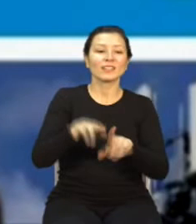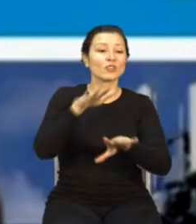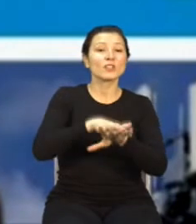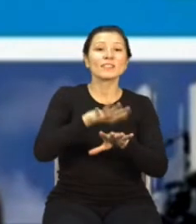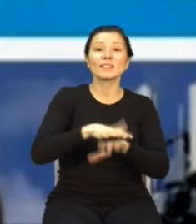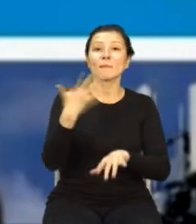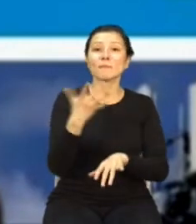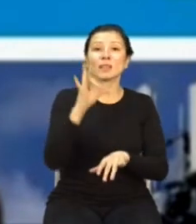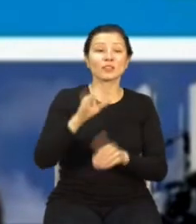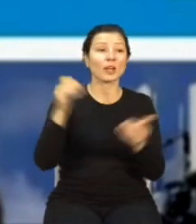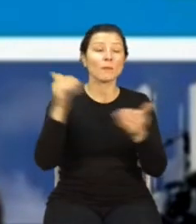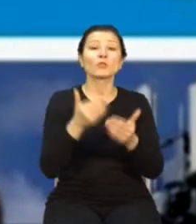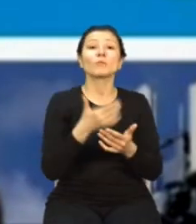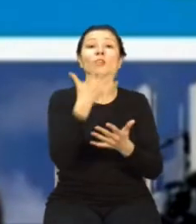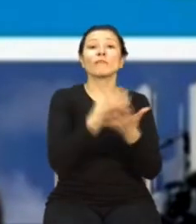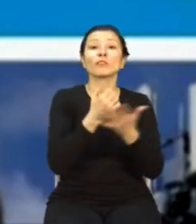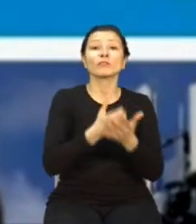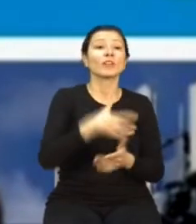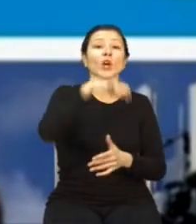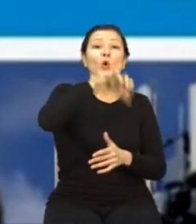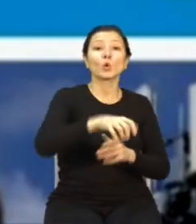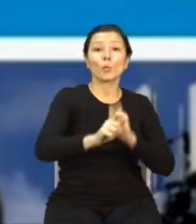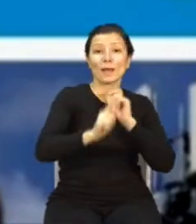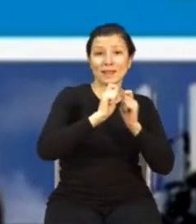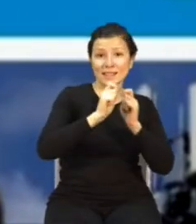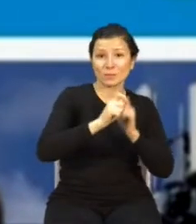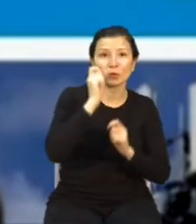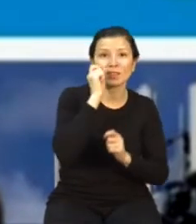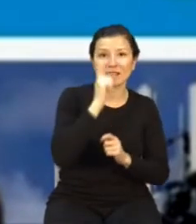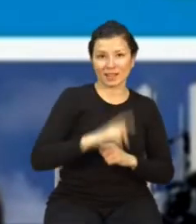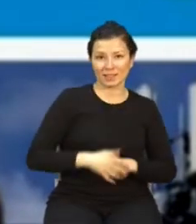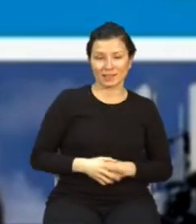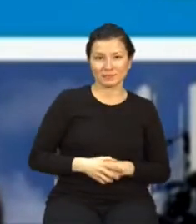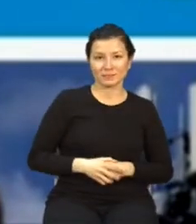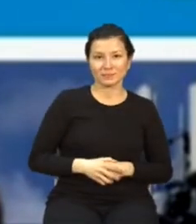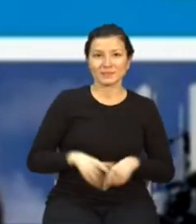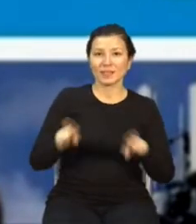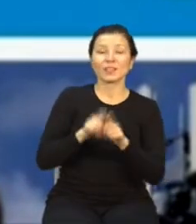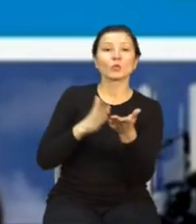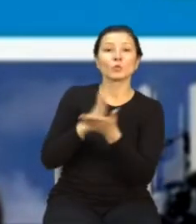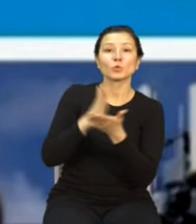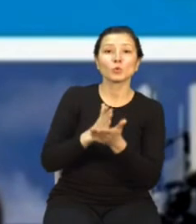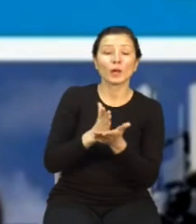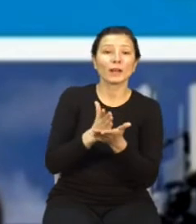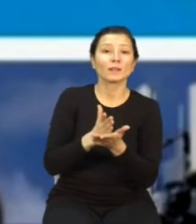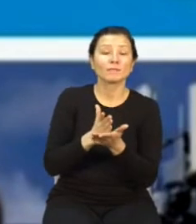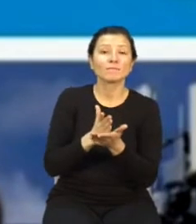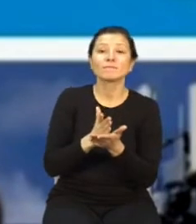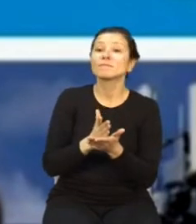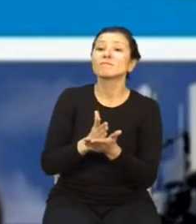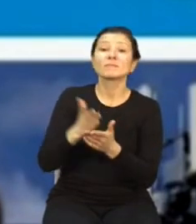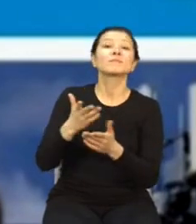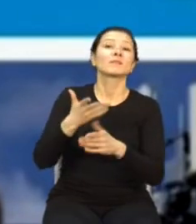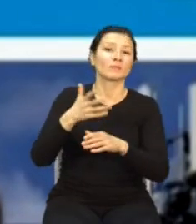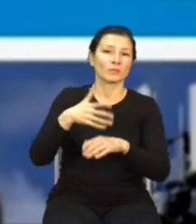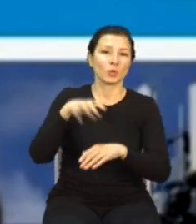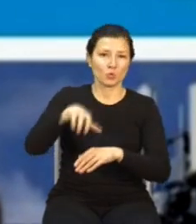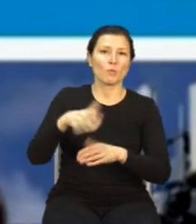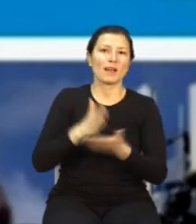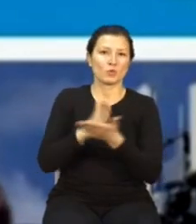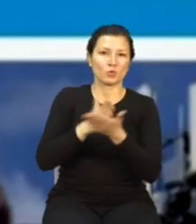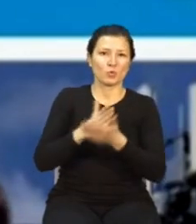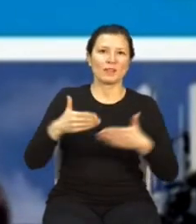być używane w systemach transportu inteligentnego, w usługach świadczonych przez służbę zdrowia. Również